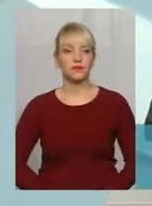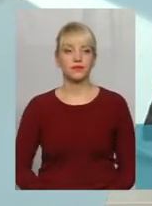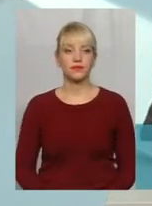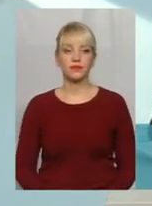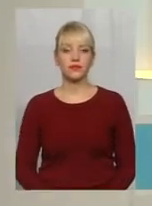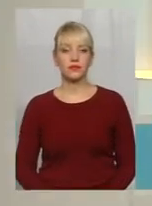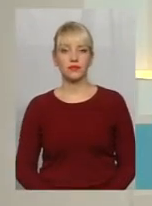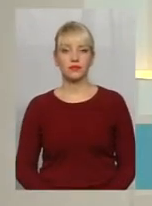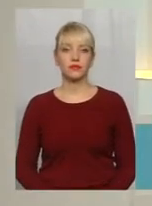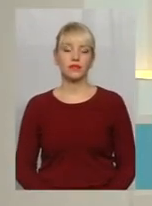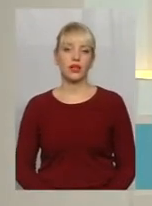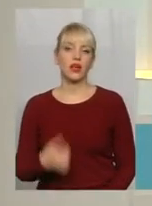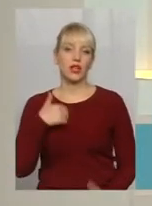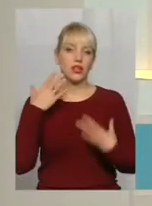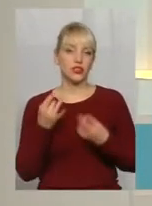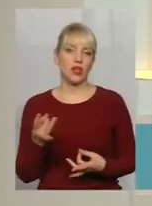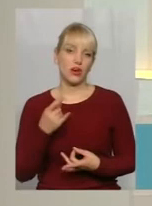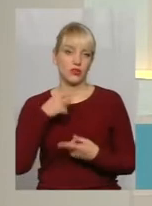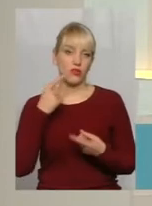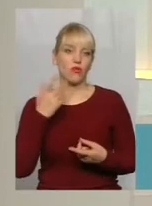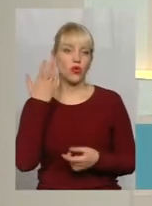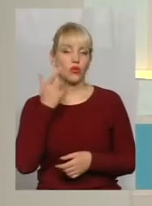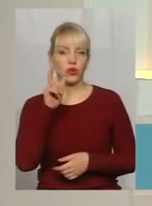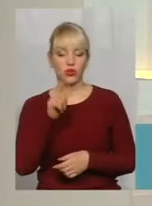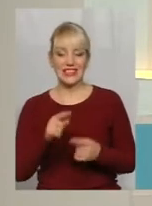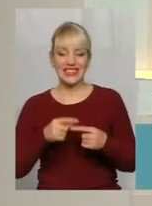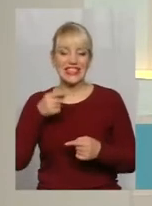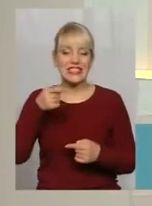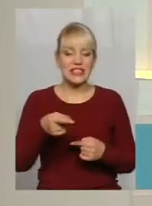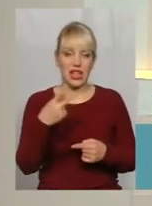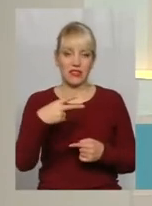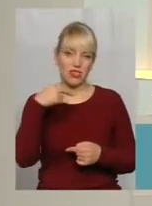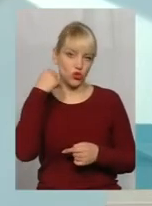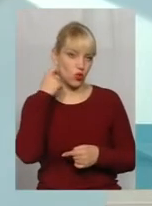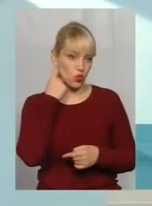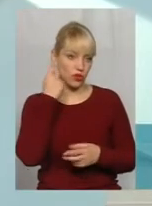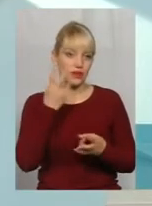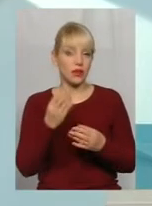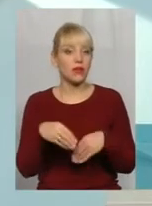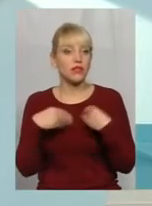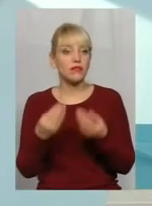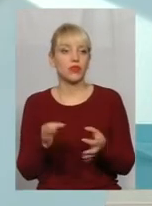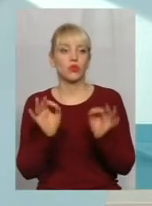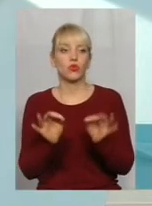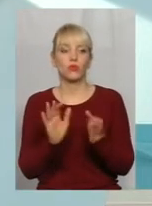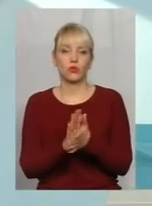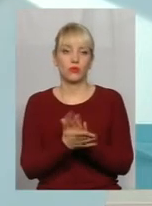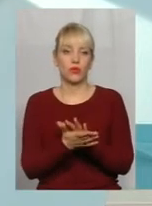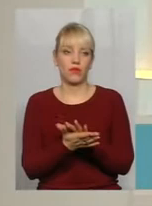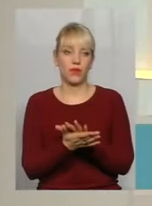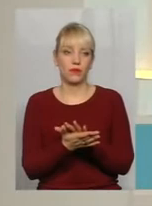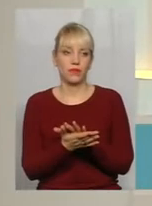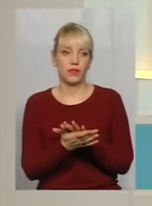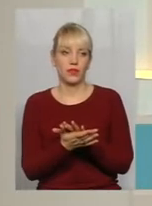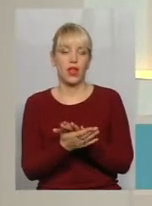я ще раз говорю, людині, йому вже за 20 років, треба дійсно давати нормальні умови. А ви